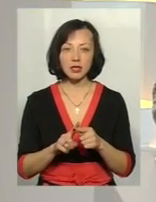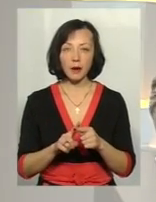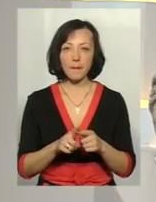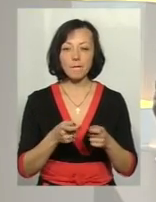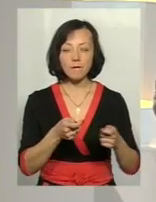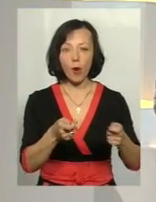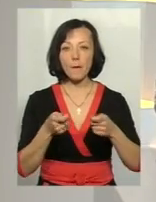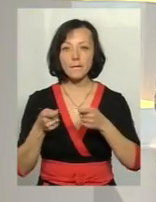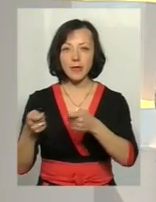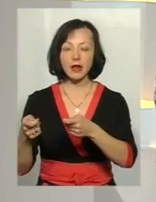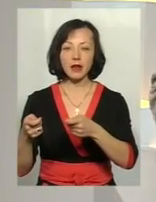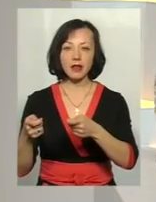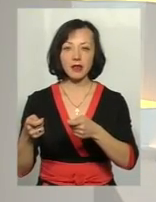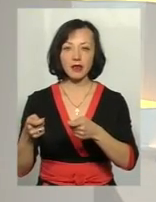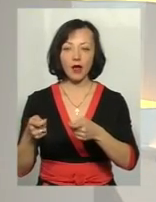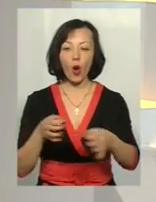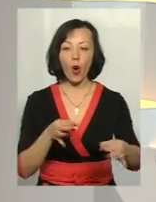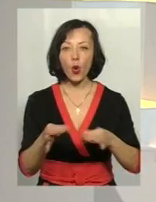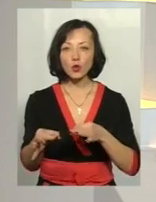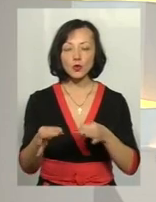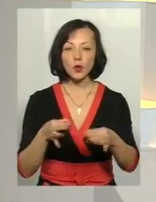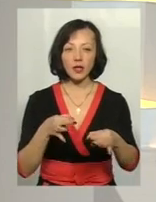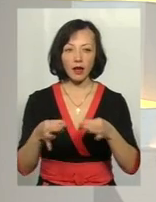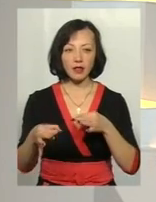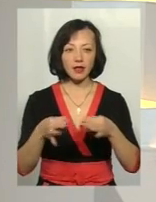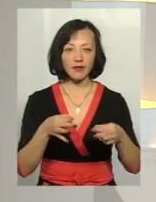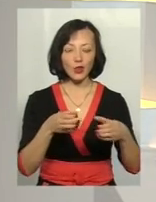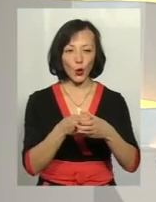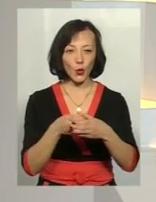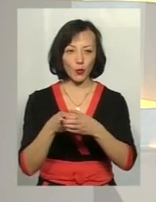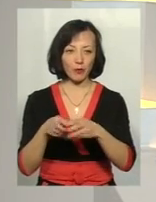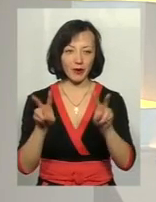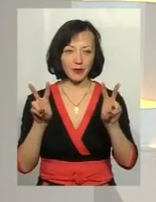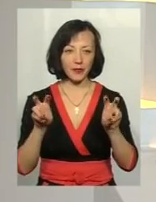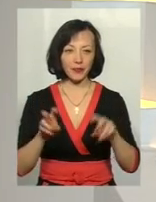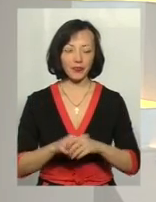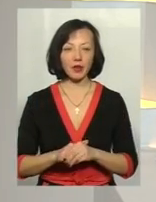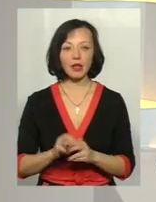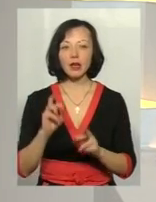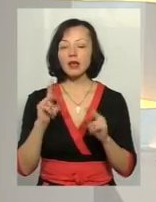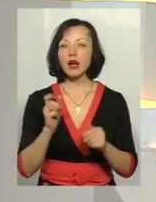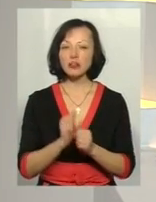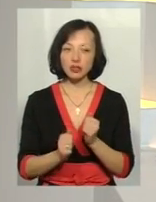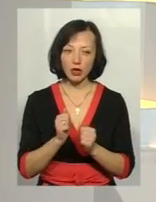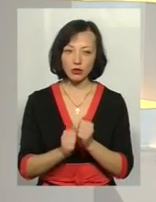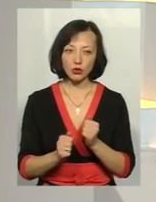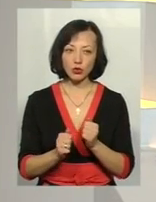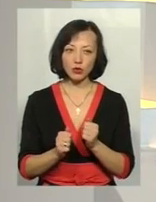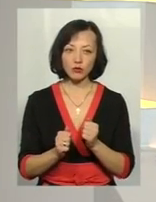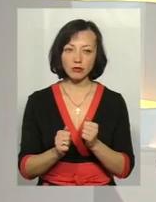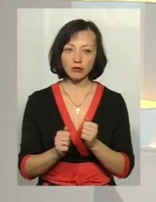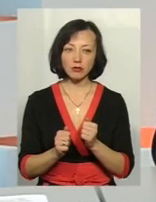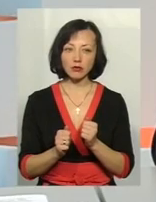консультативні групи, скажімо так, Як часто вони виявляють